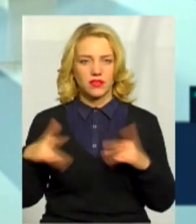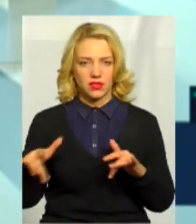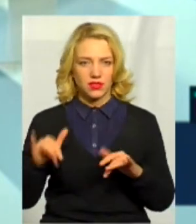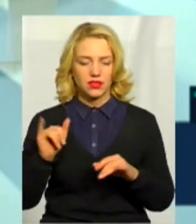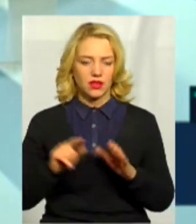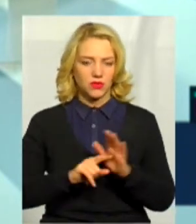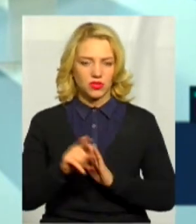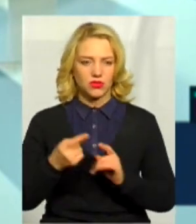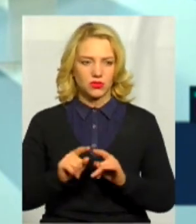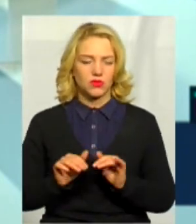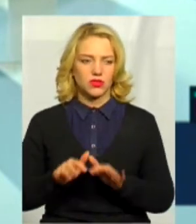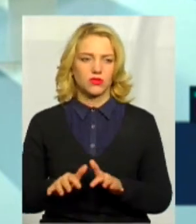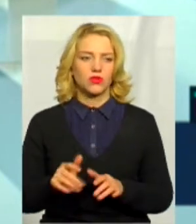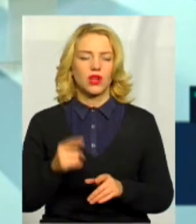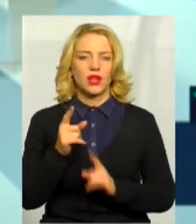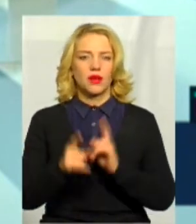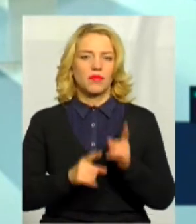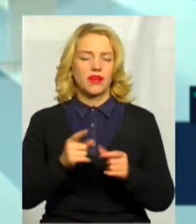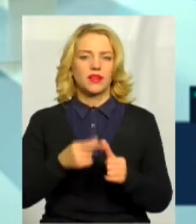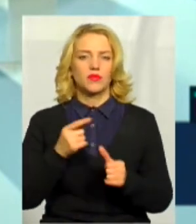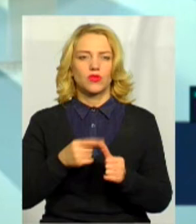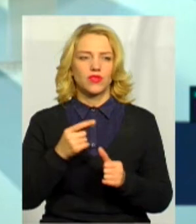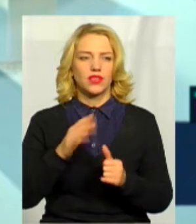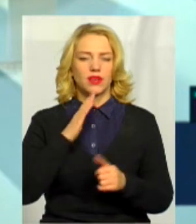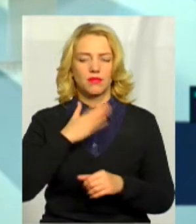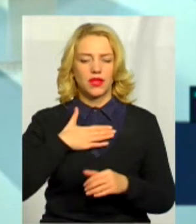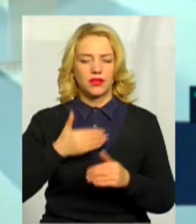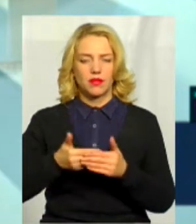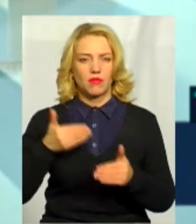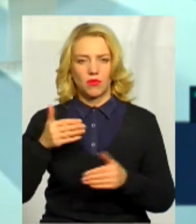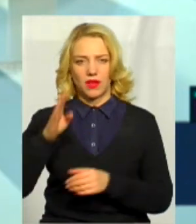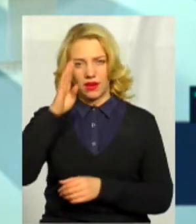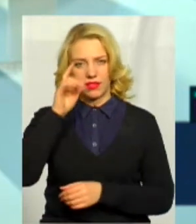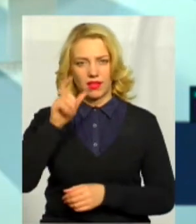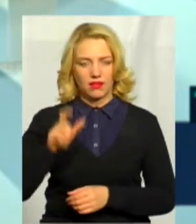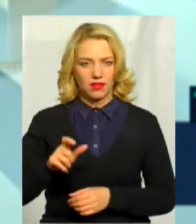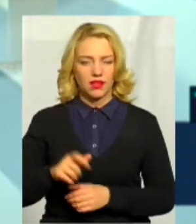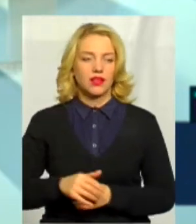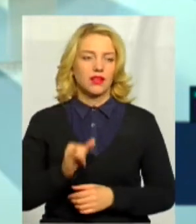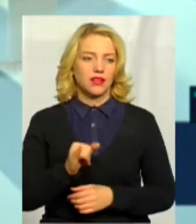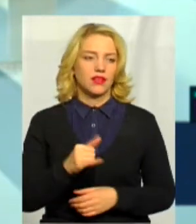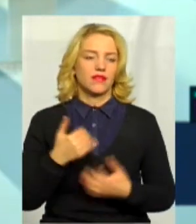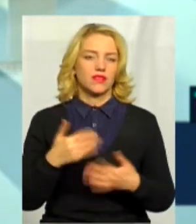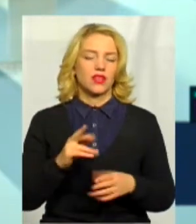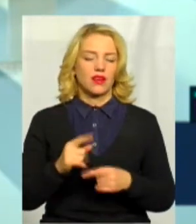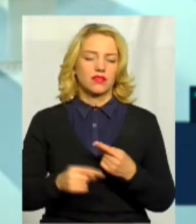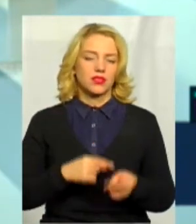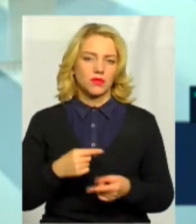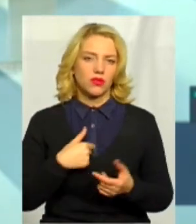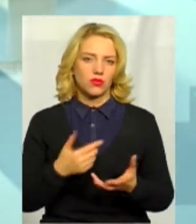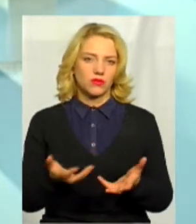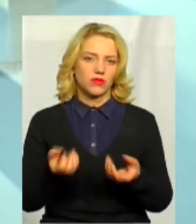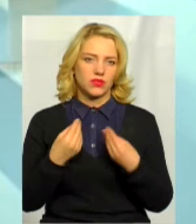цю процедуру переіменування вже мій попередник. І вже як спадок це